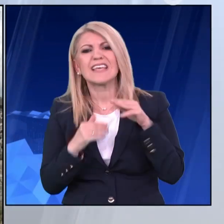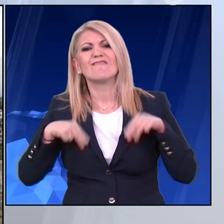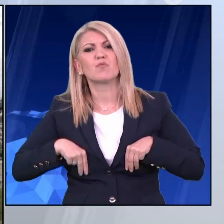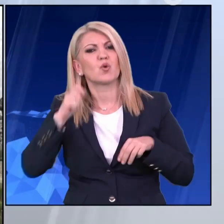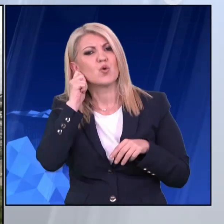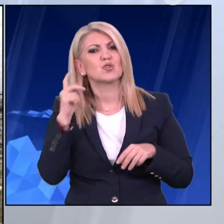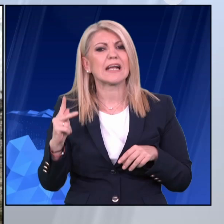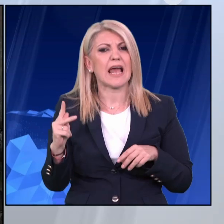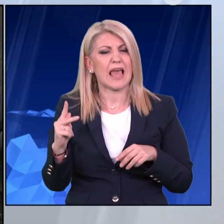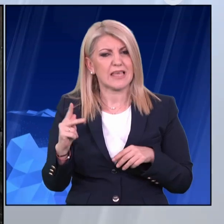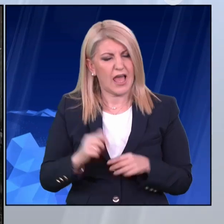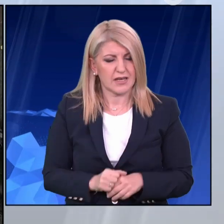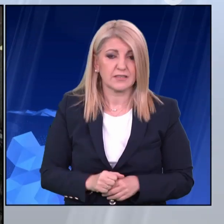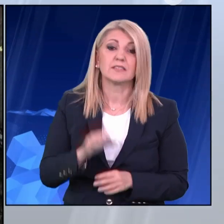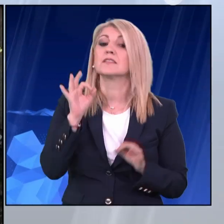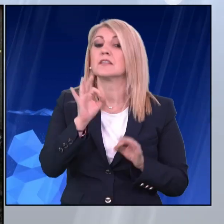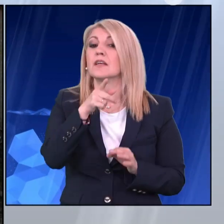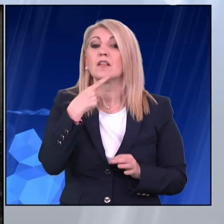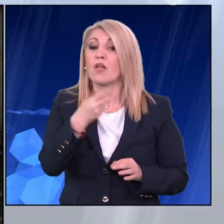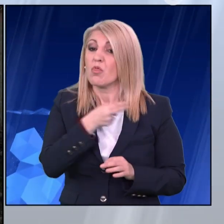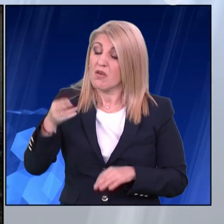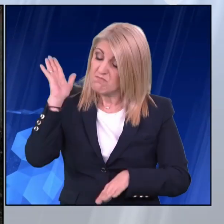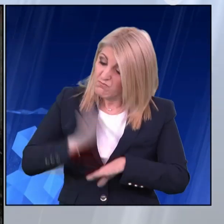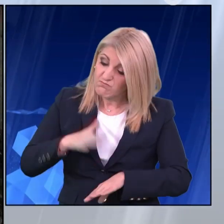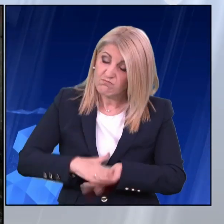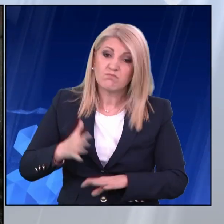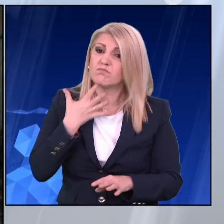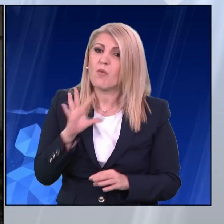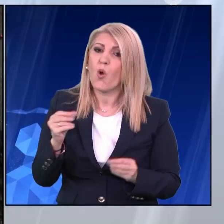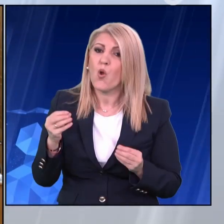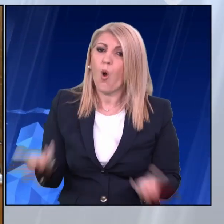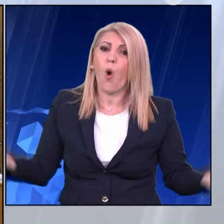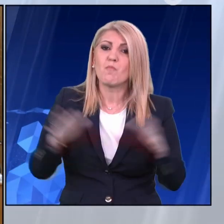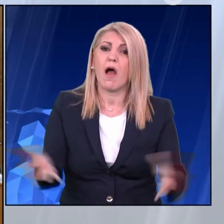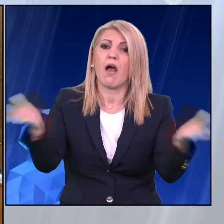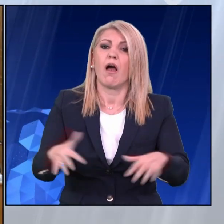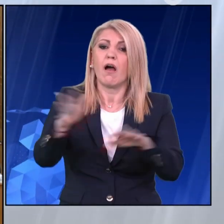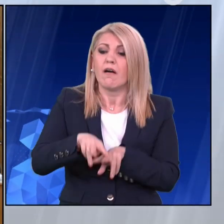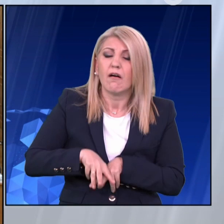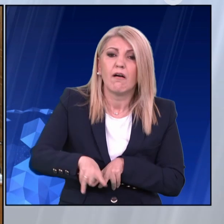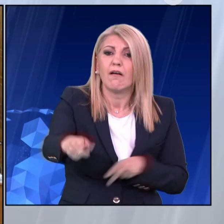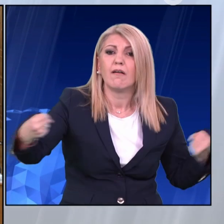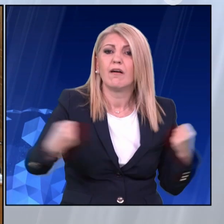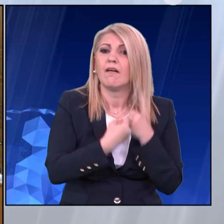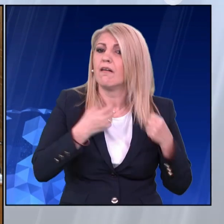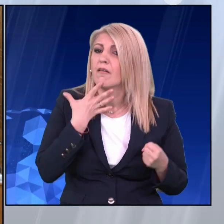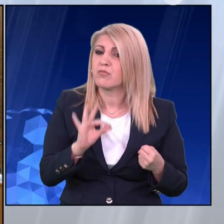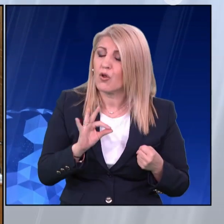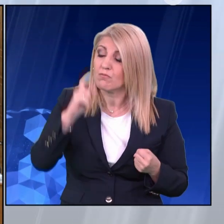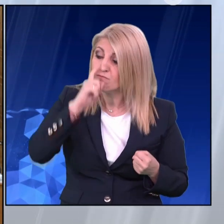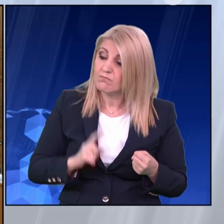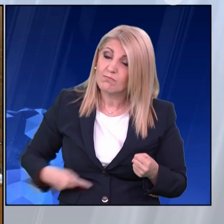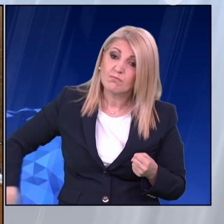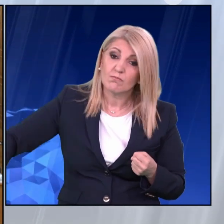ευθύνες και για το μπάζωμα του σημείου του δυστυχήματος ζητούν από την εξεταστική να λάβει ομόφωνη απόφαση προκειμένου οι ευθύνες υπουργών για τη